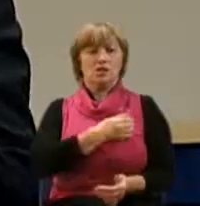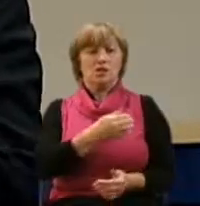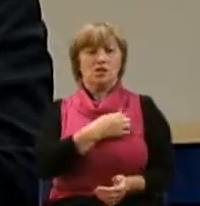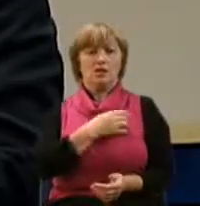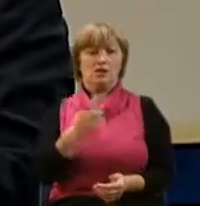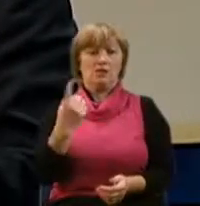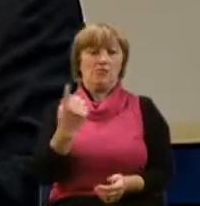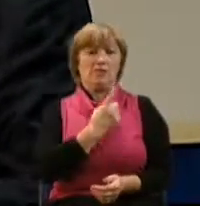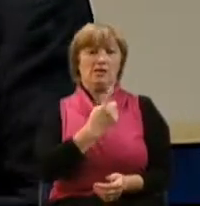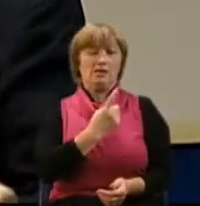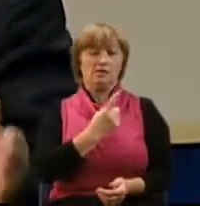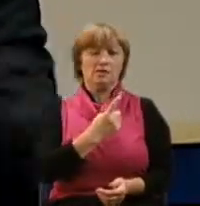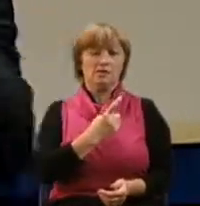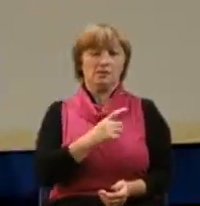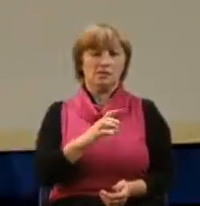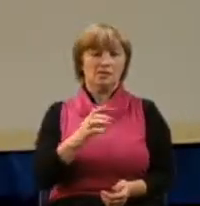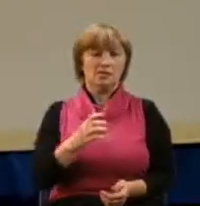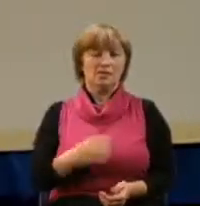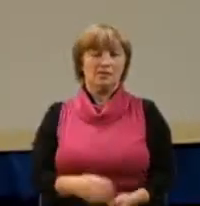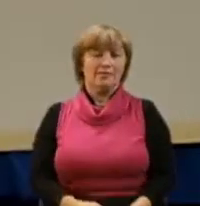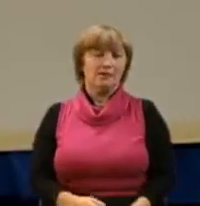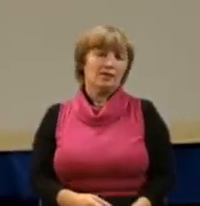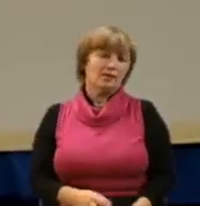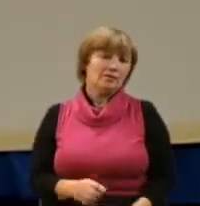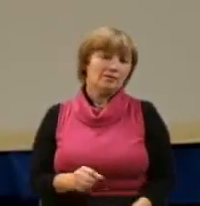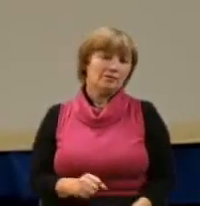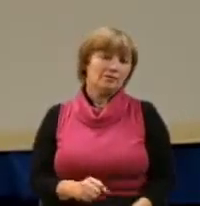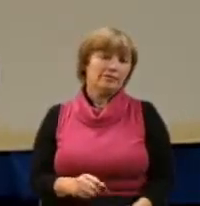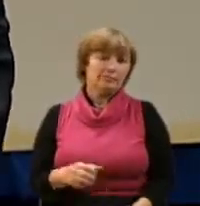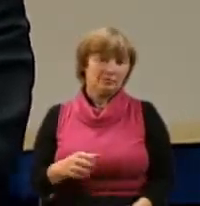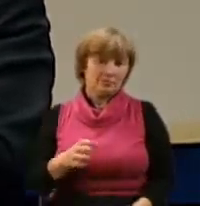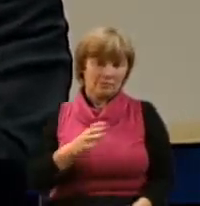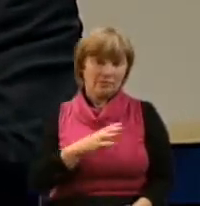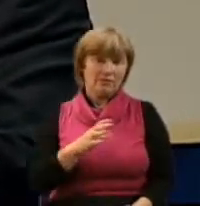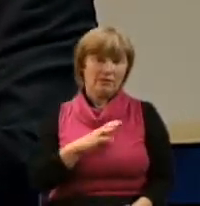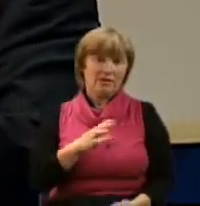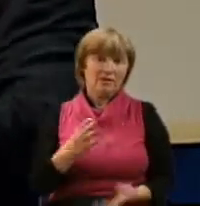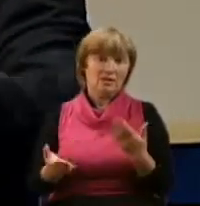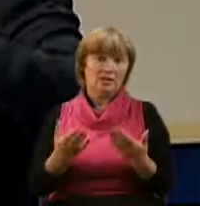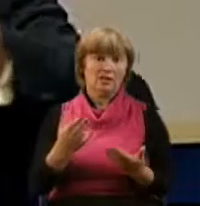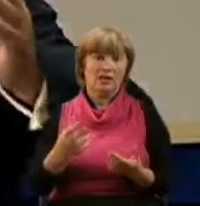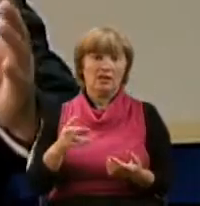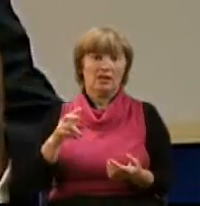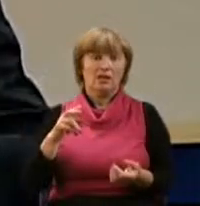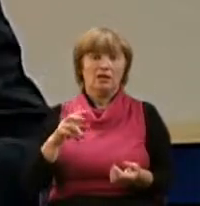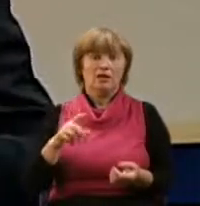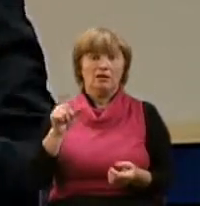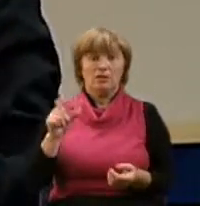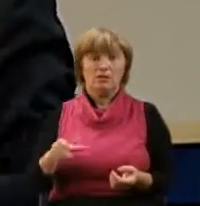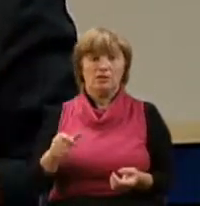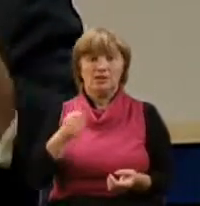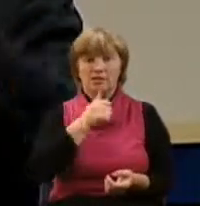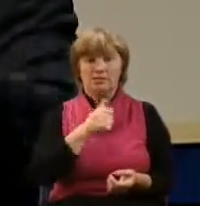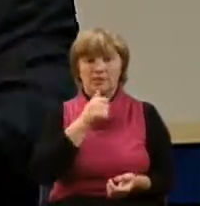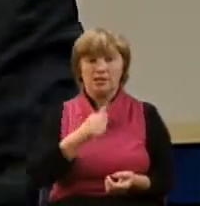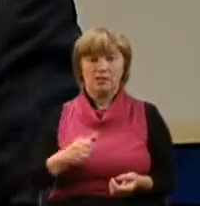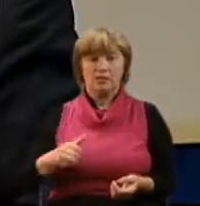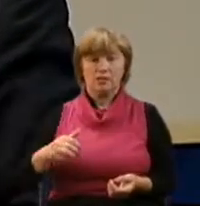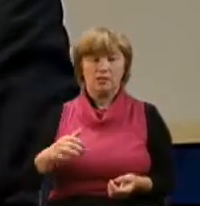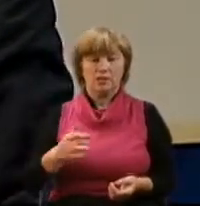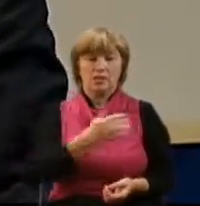желание первенствовать или желание выделяться. Безусловно, иногда люди испытывают это желание быть